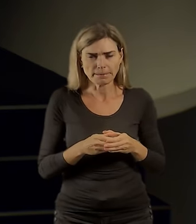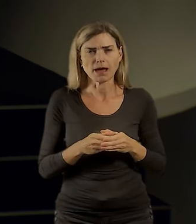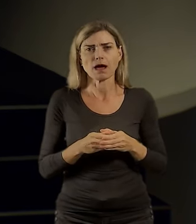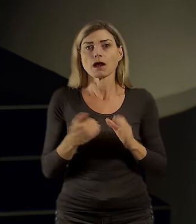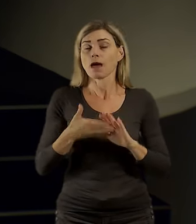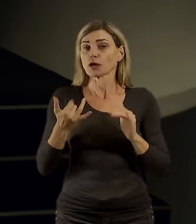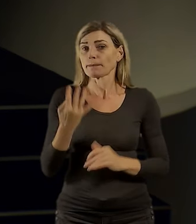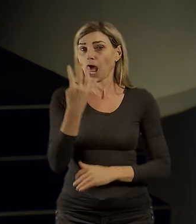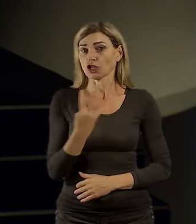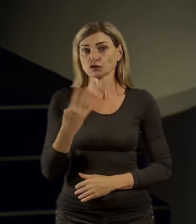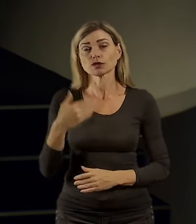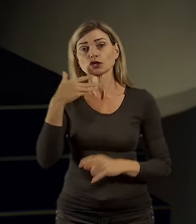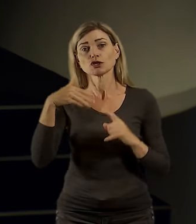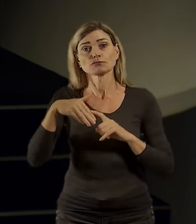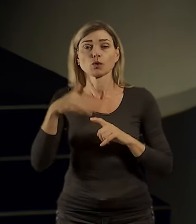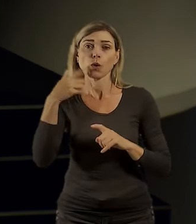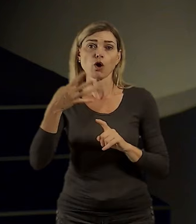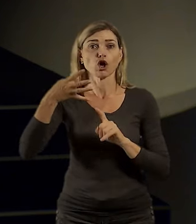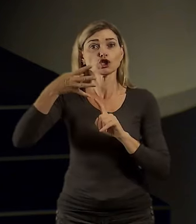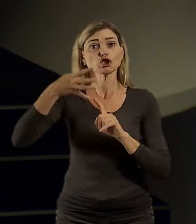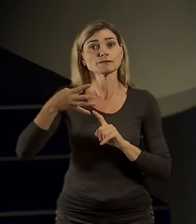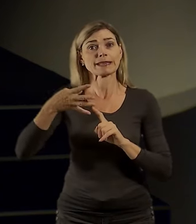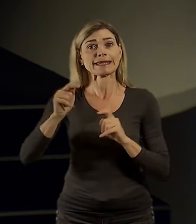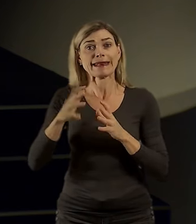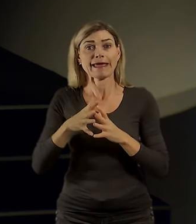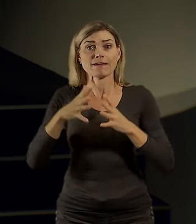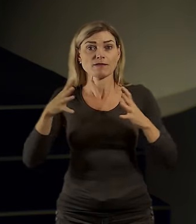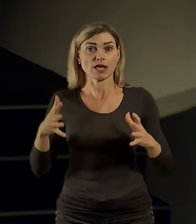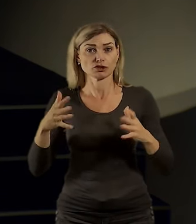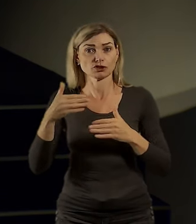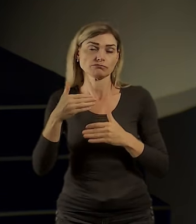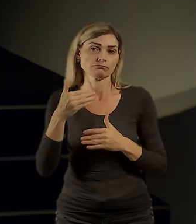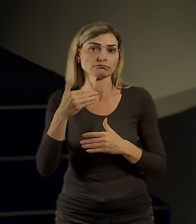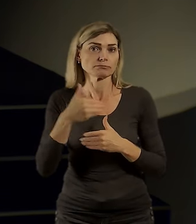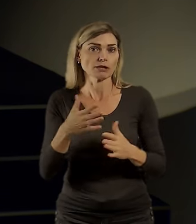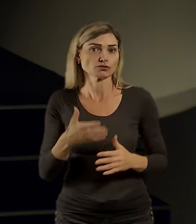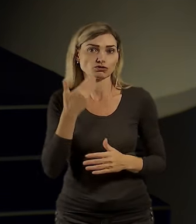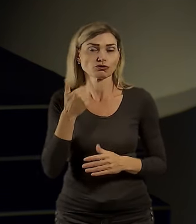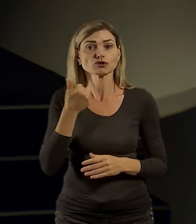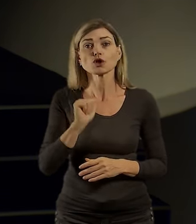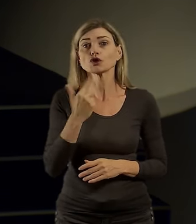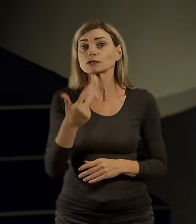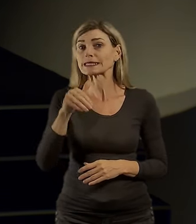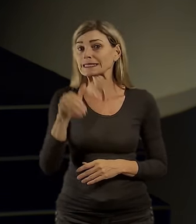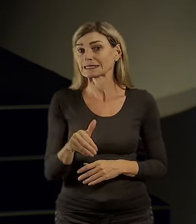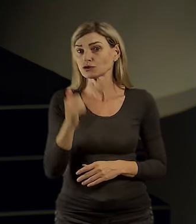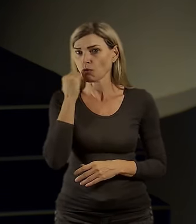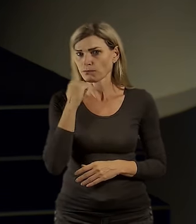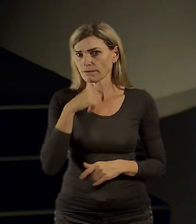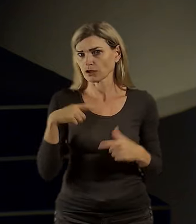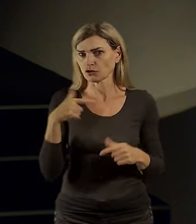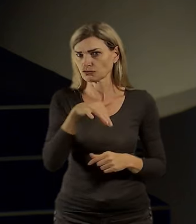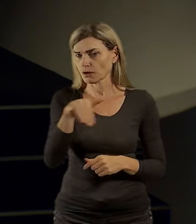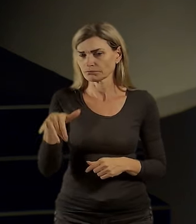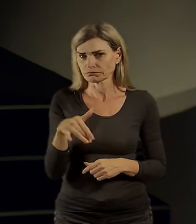Praha 4 by byla čtvrtým největším městem České republiky, 130 tisíc obyvatel přibližně, tak to